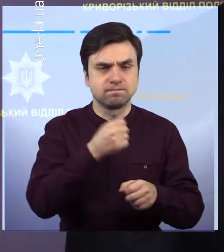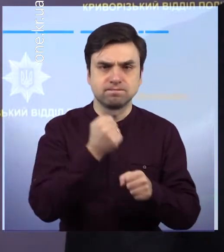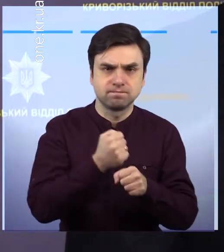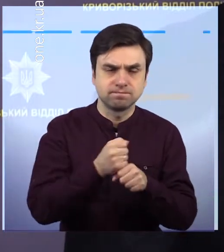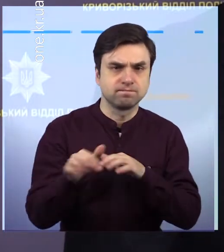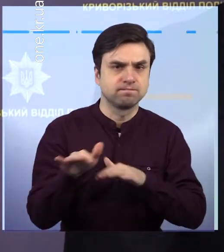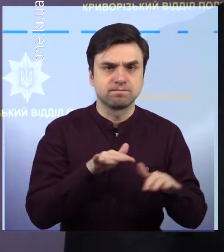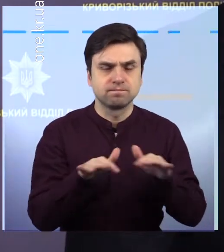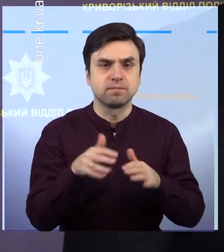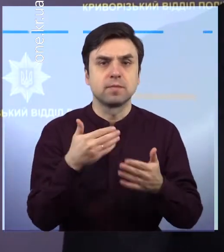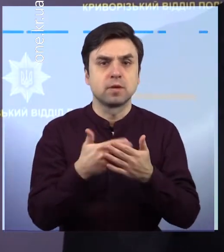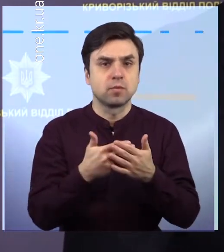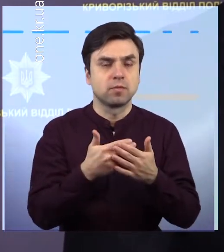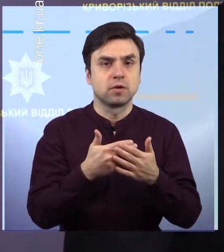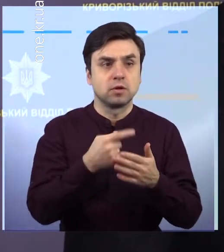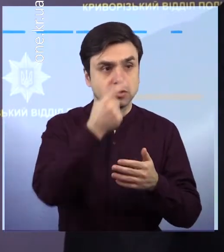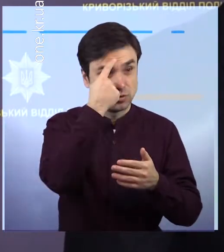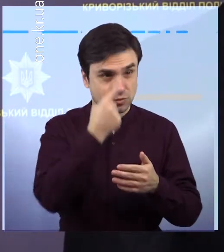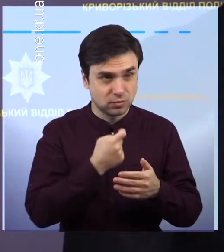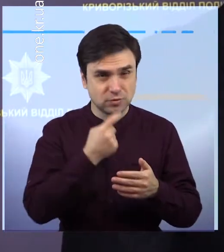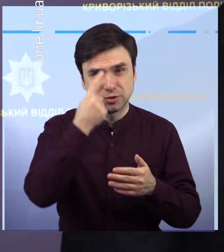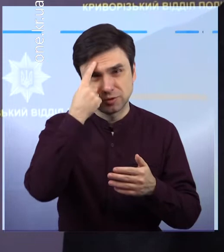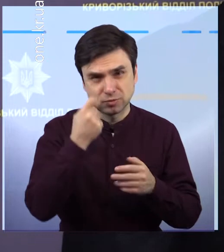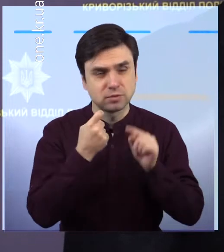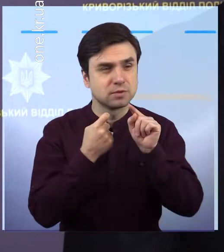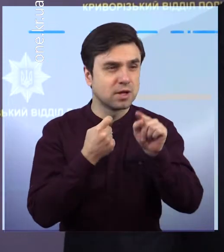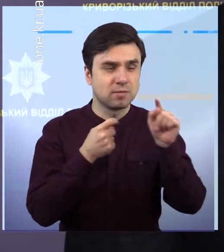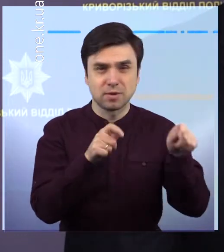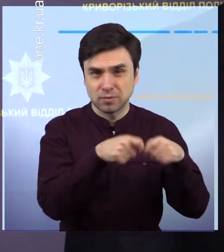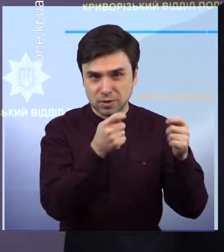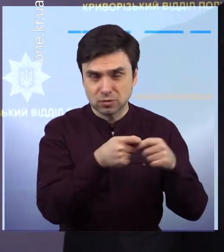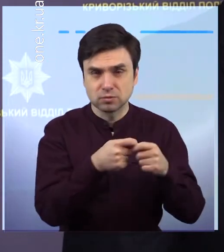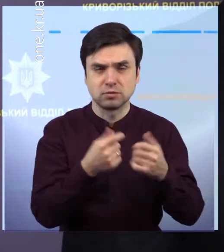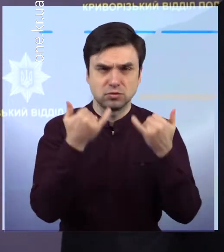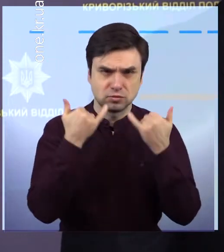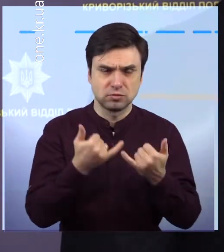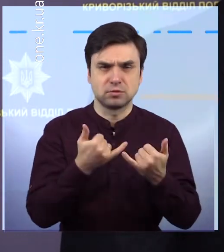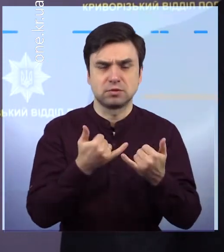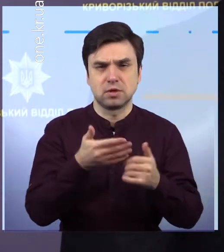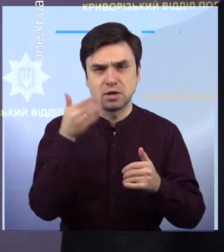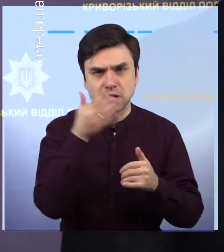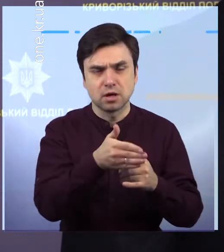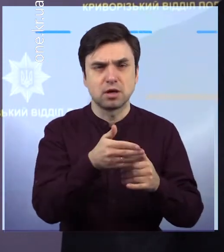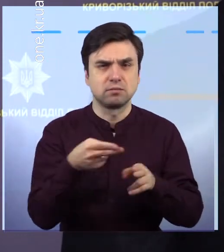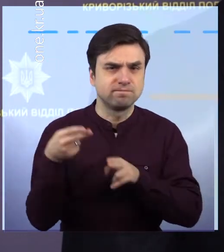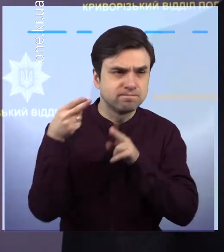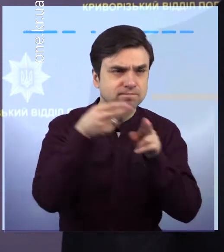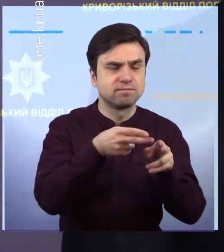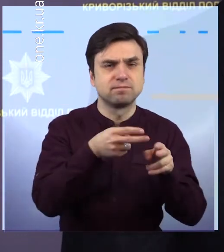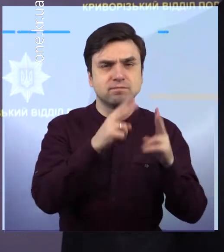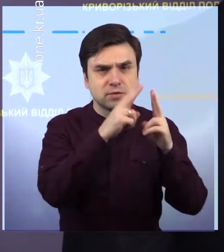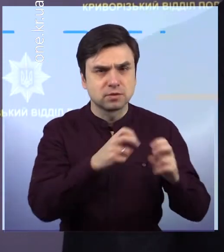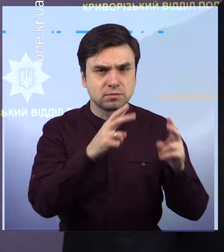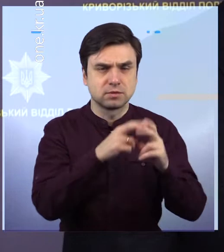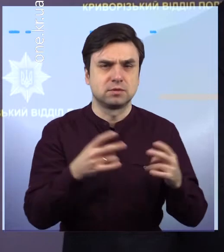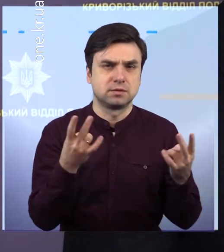звернення повідомлення, надходять. Також своєчасно їх реєструвати і, відповідно, реагувати згідно до вимог чинного законодавства. Це